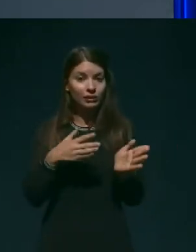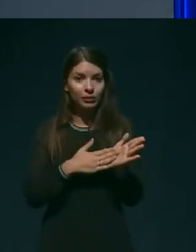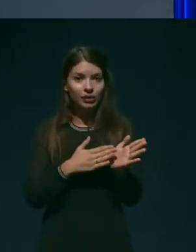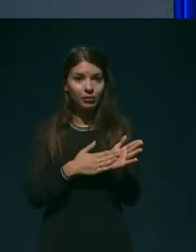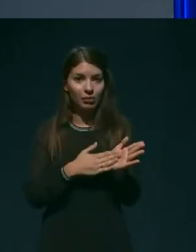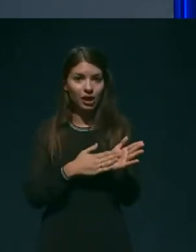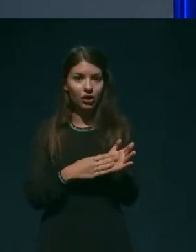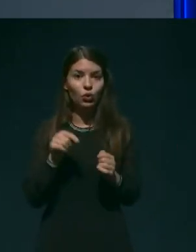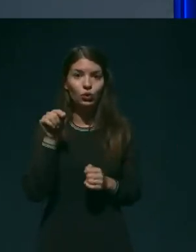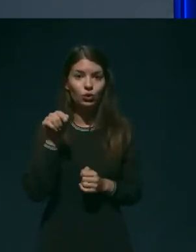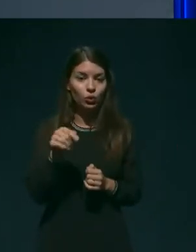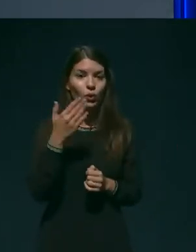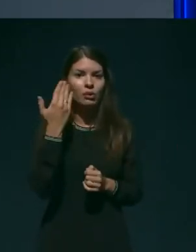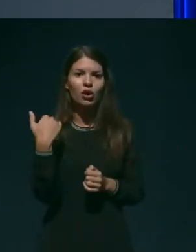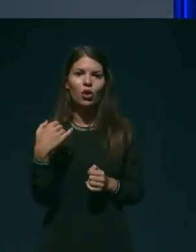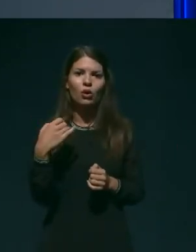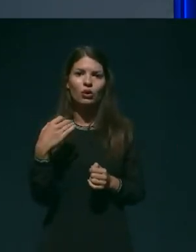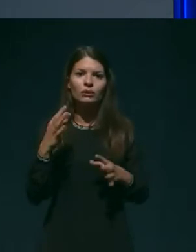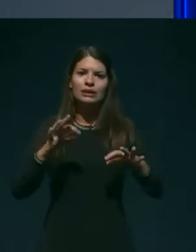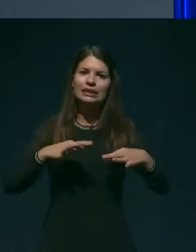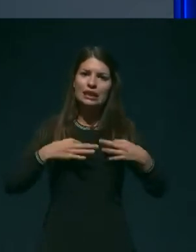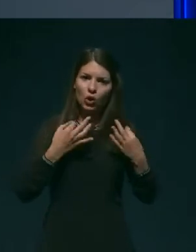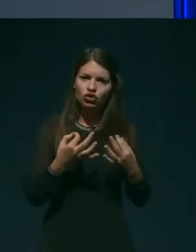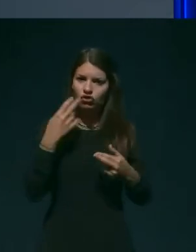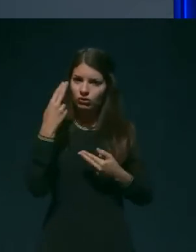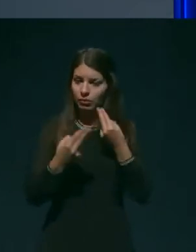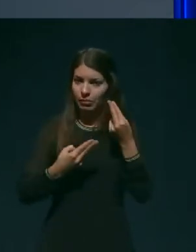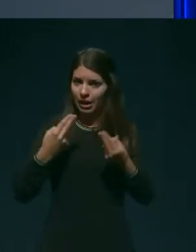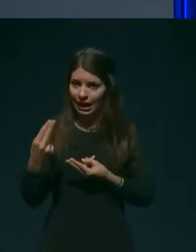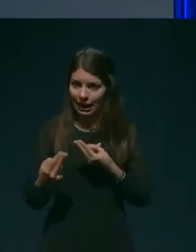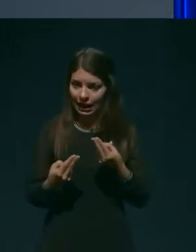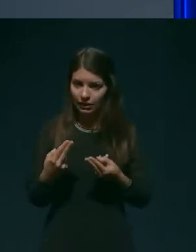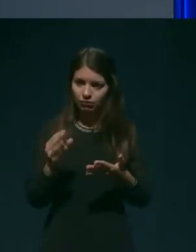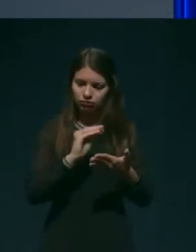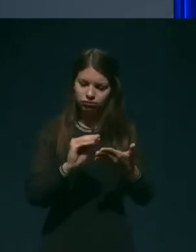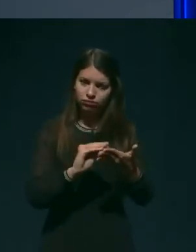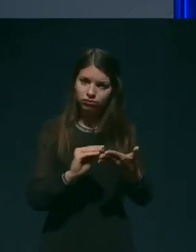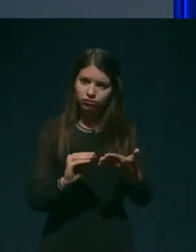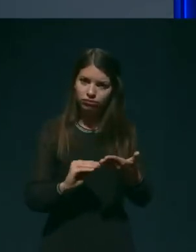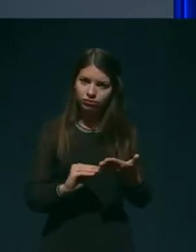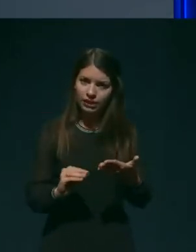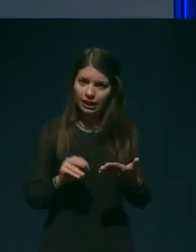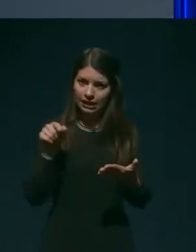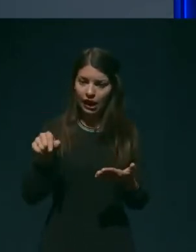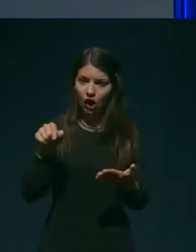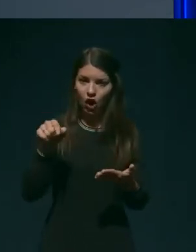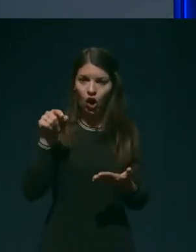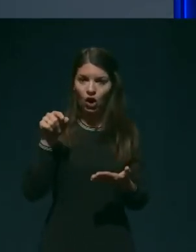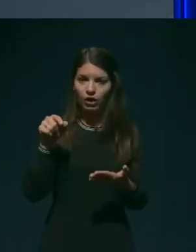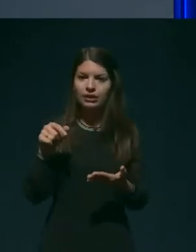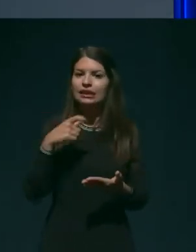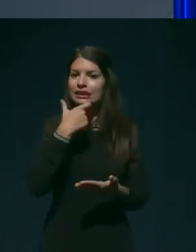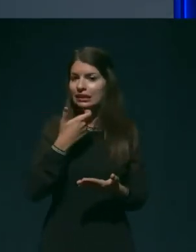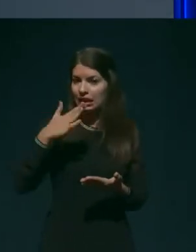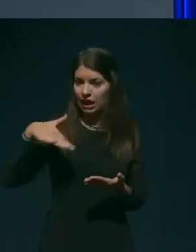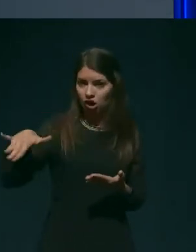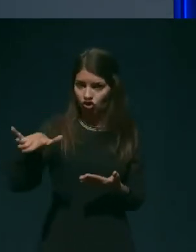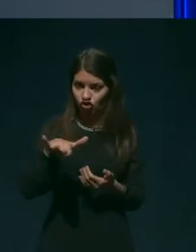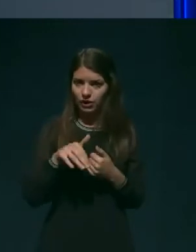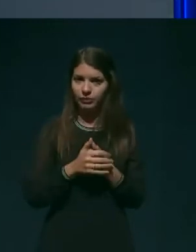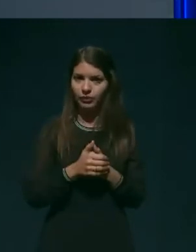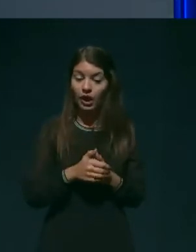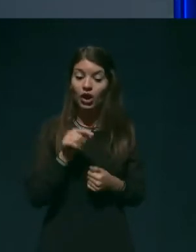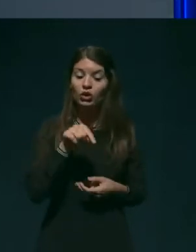medicinski pregled dokumentacije tudi oskrbovancev z namenom, da je to